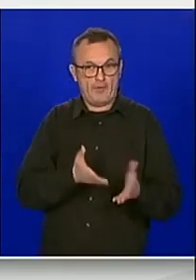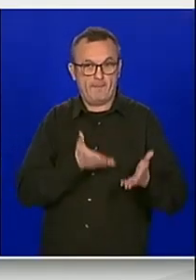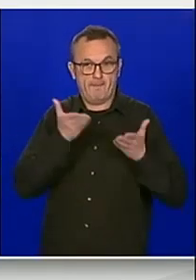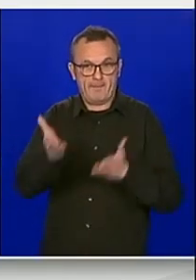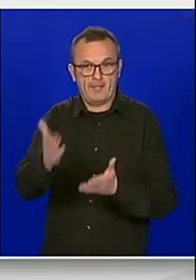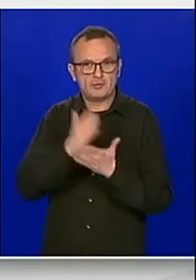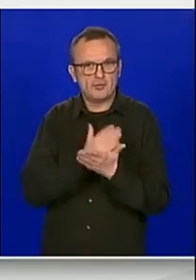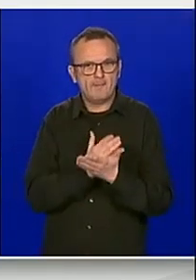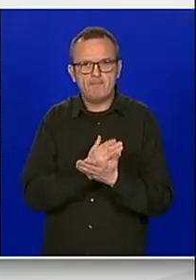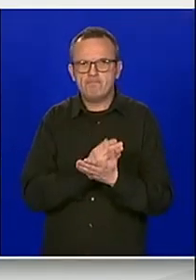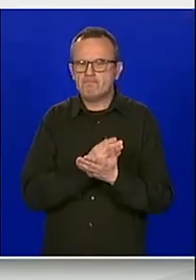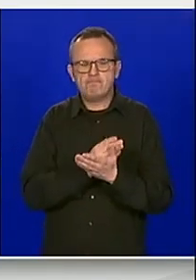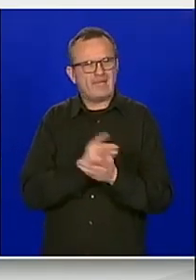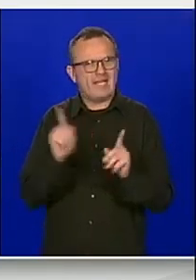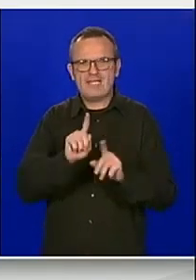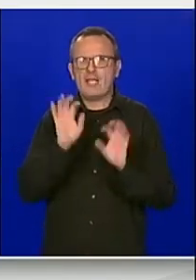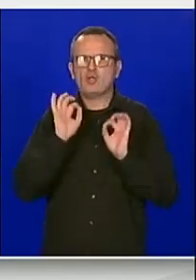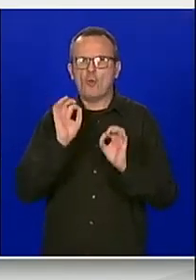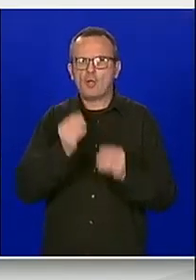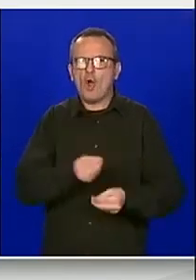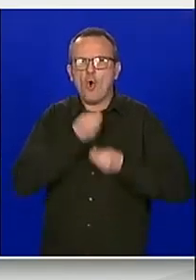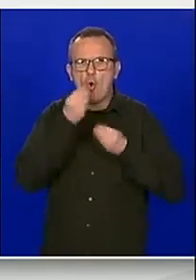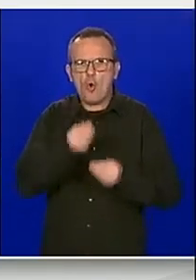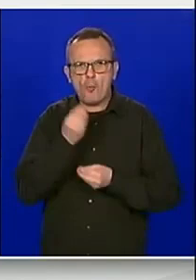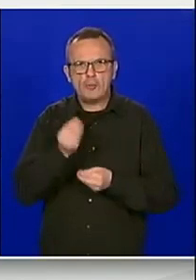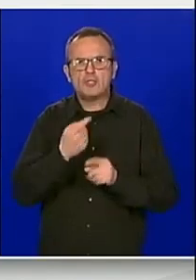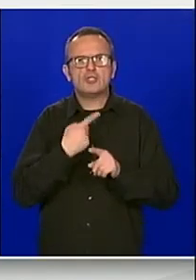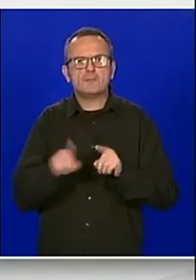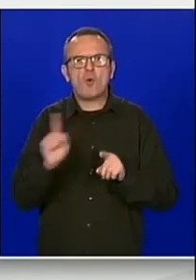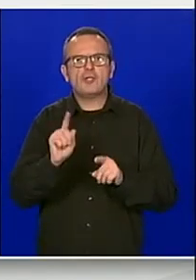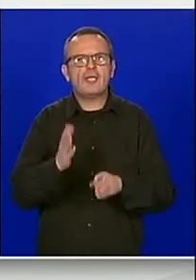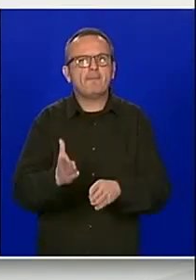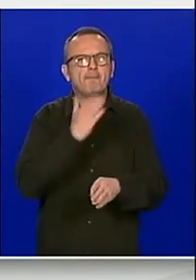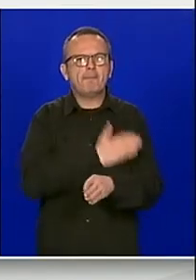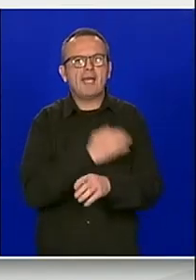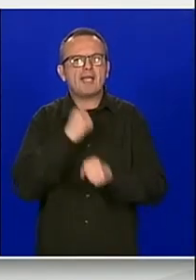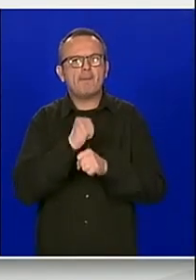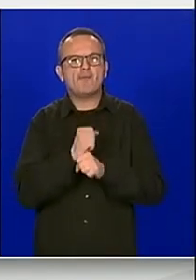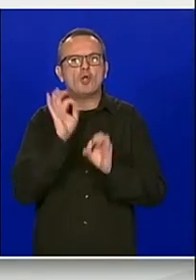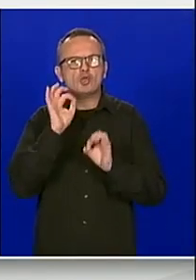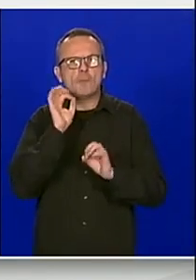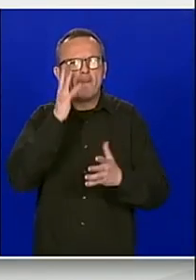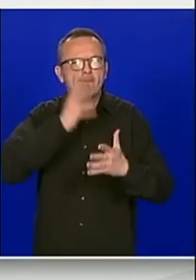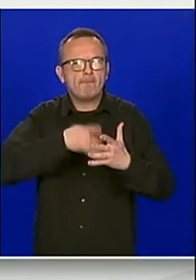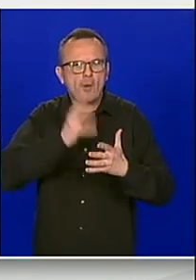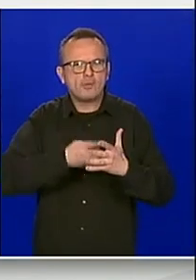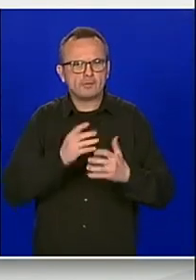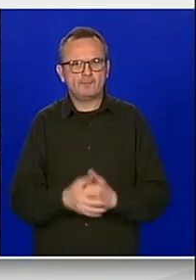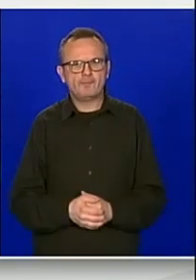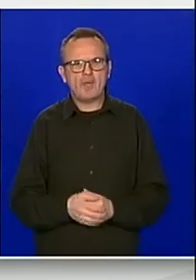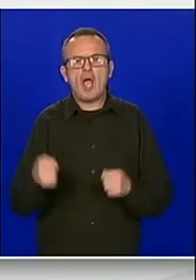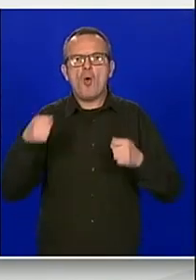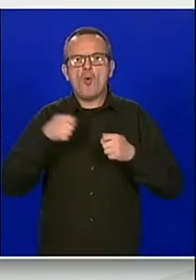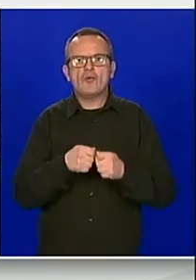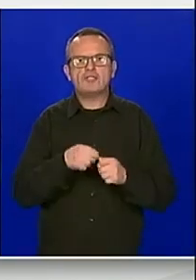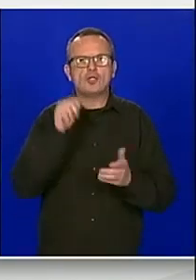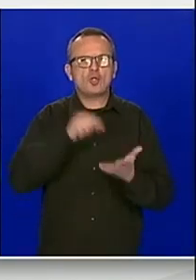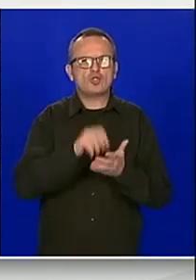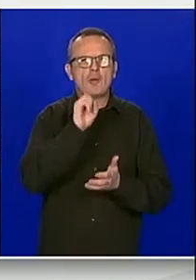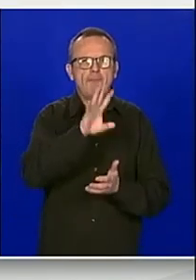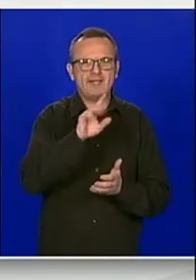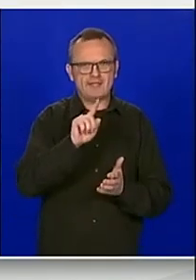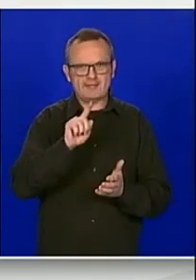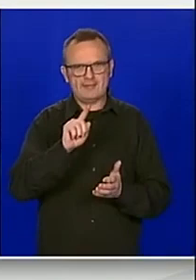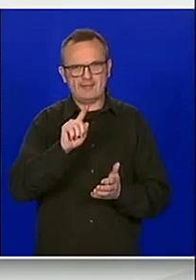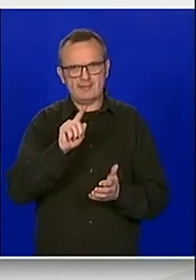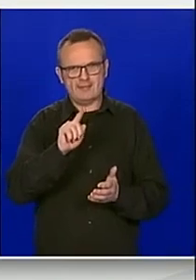nedostatno obrazložen jer mu nije prethodila analiza. Što se tiče točke 15.2, riječ je o prijedlogu